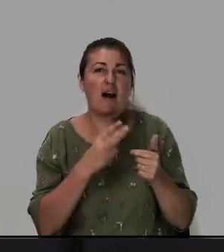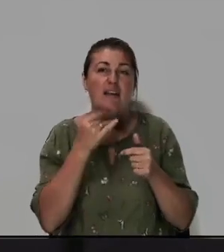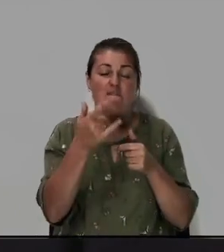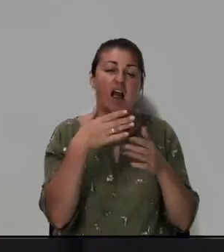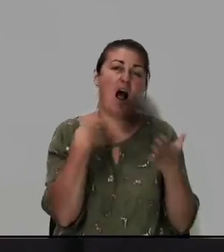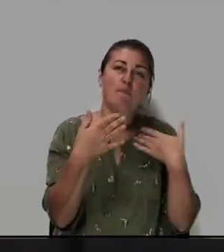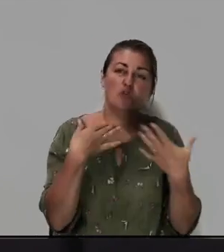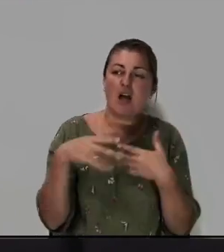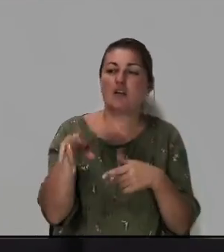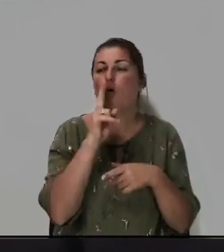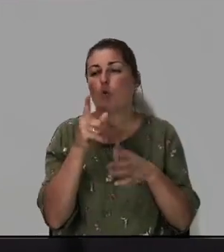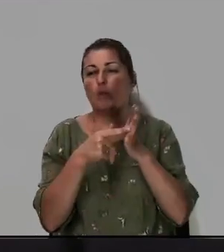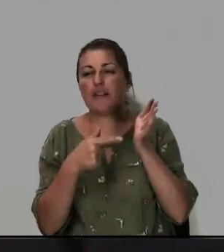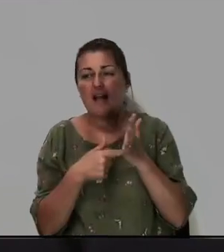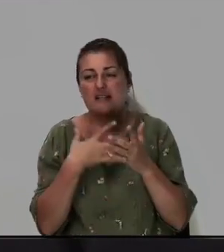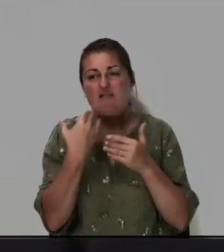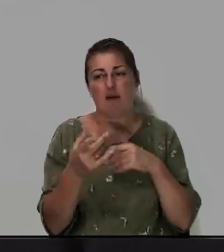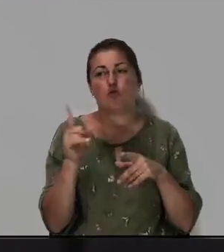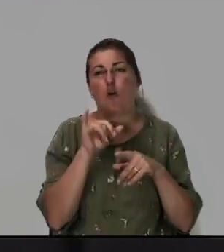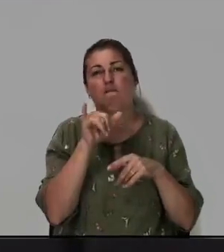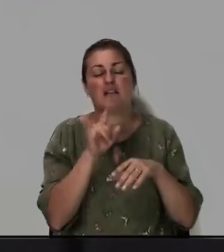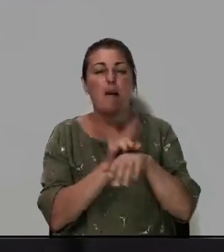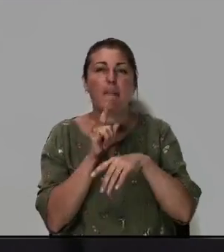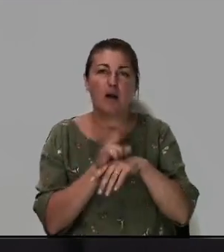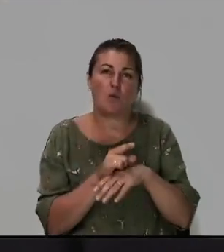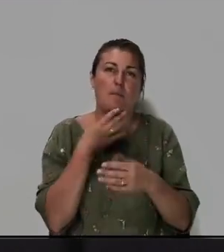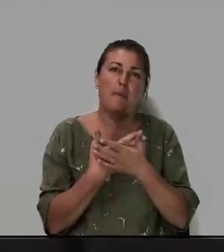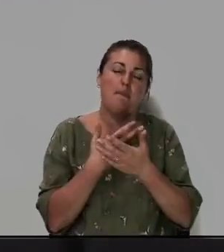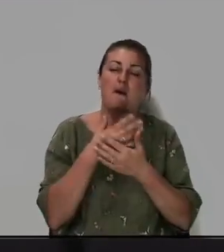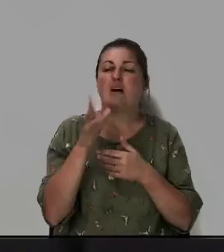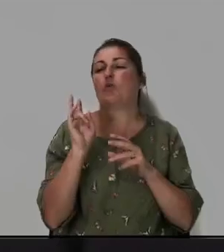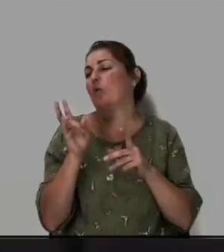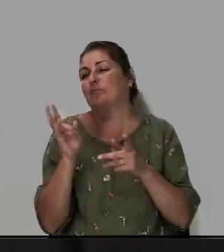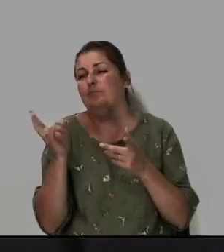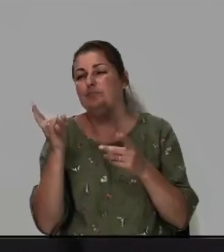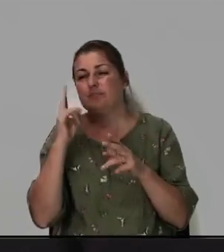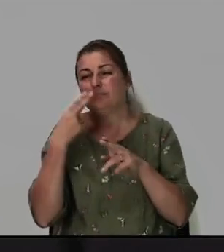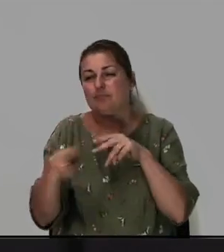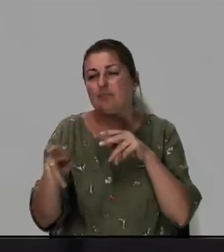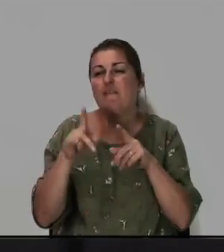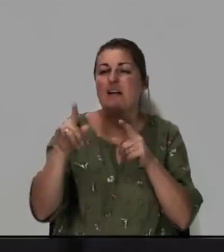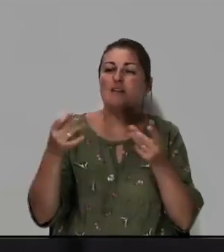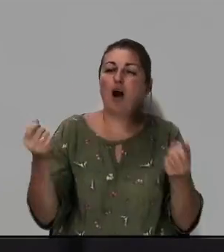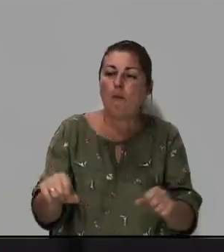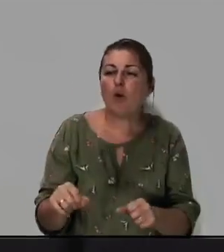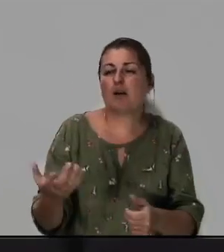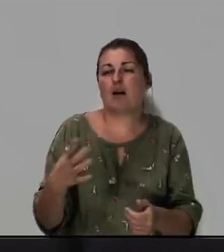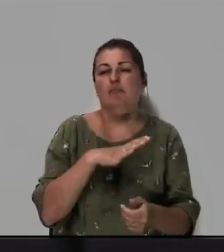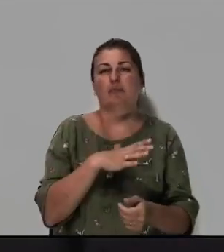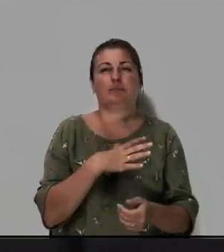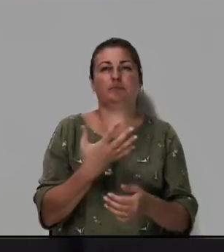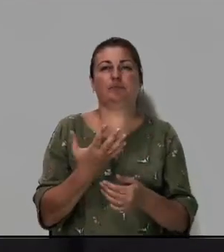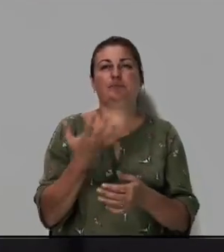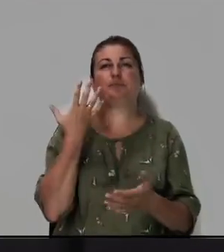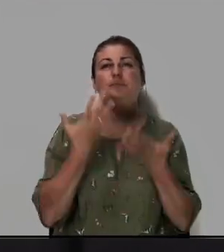вы общаетесь, и кто-то делится с вами, что вас обманули примерно, вас кинули, вас обокрали, или